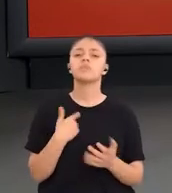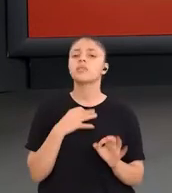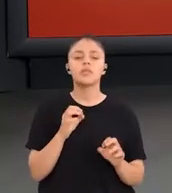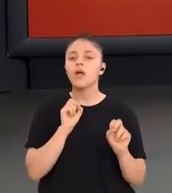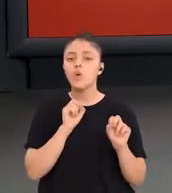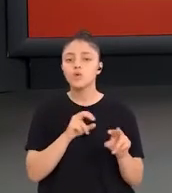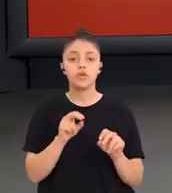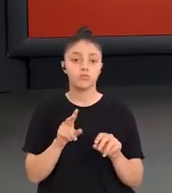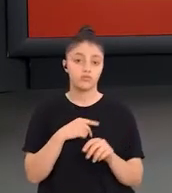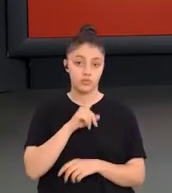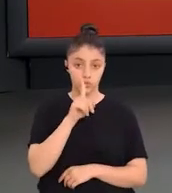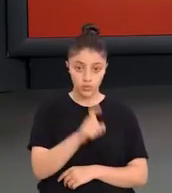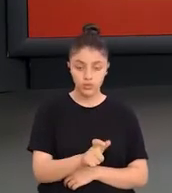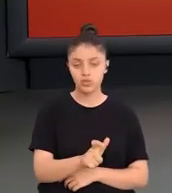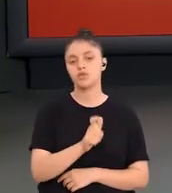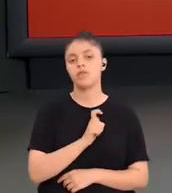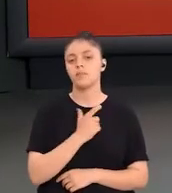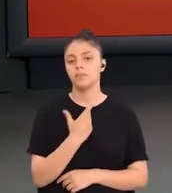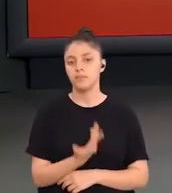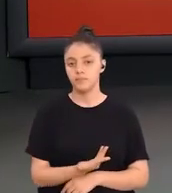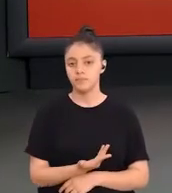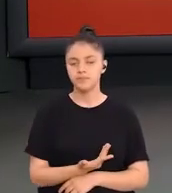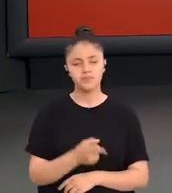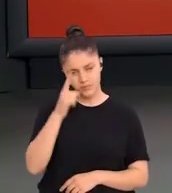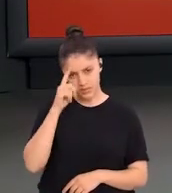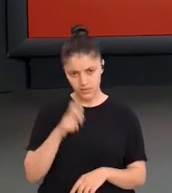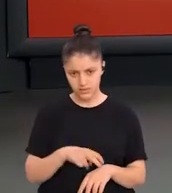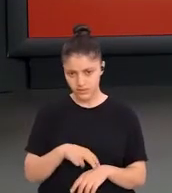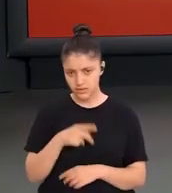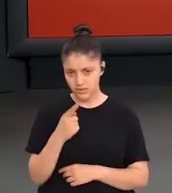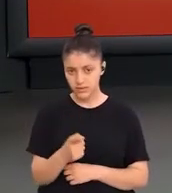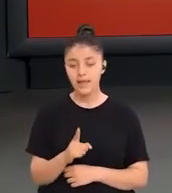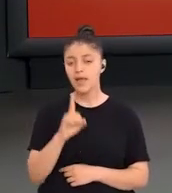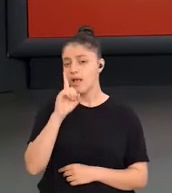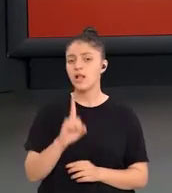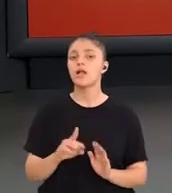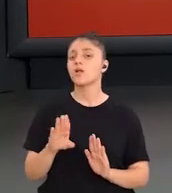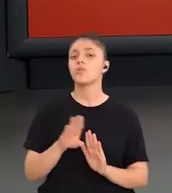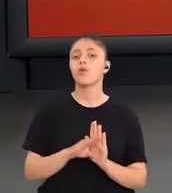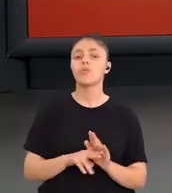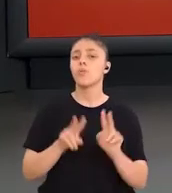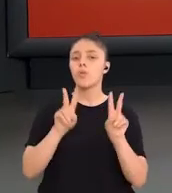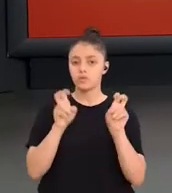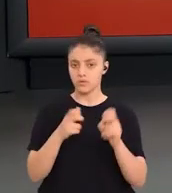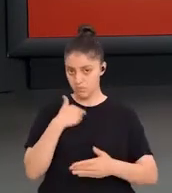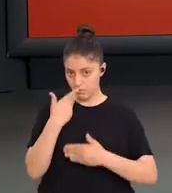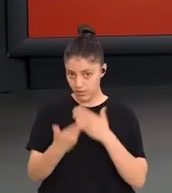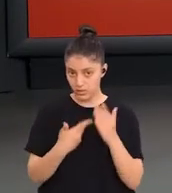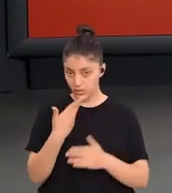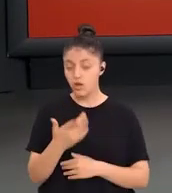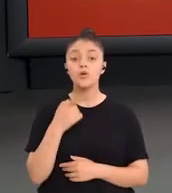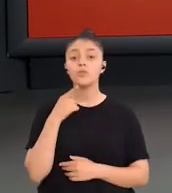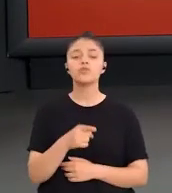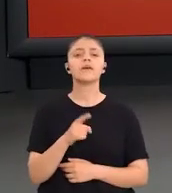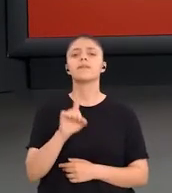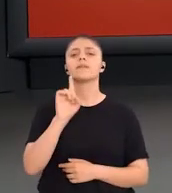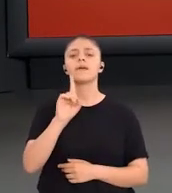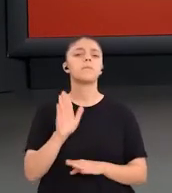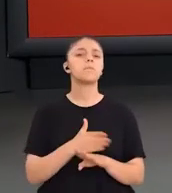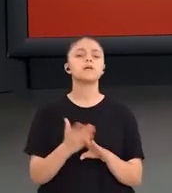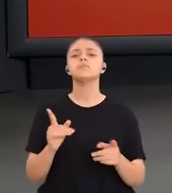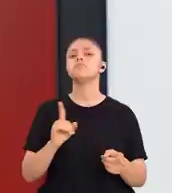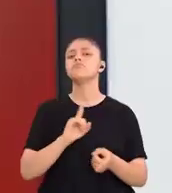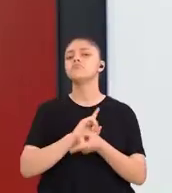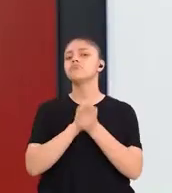öğreteceğiz sorusuna verdiğimiz yanıtlardır. Ve hatırlarsanız ilk programımızda da vurgulamıştım. Burada